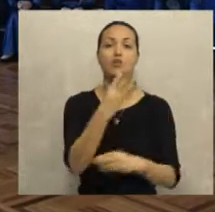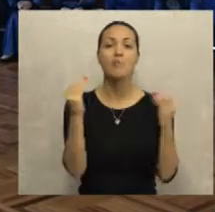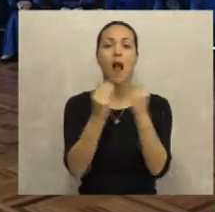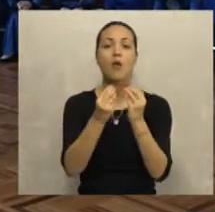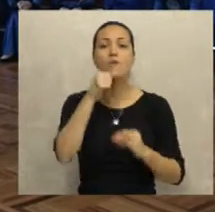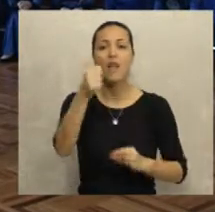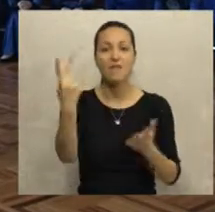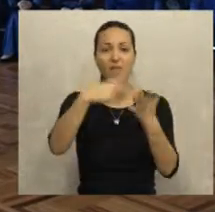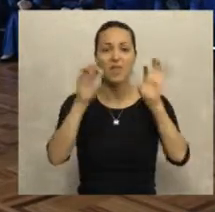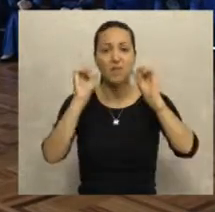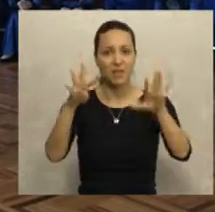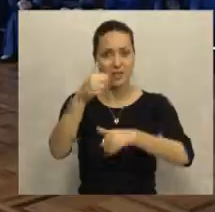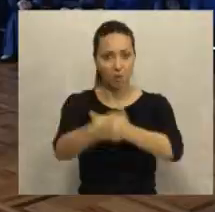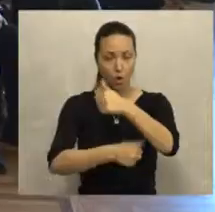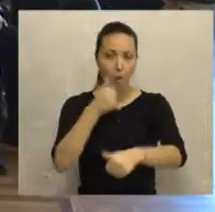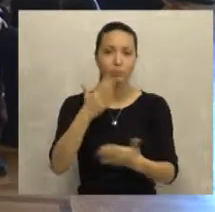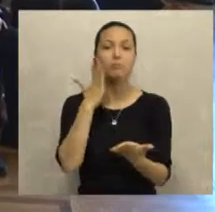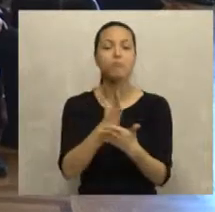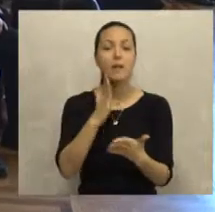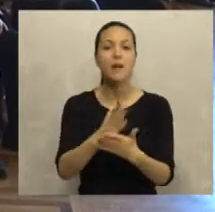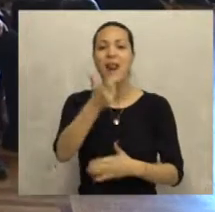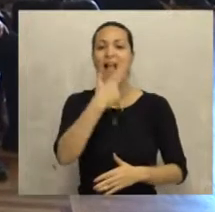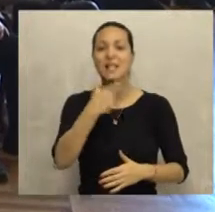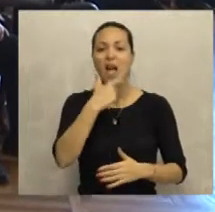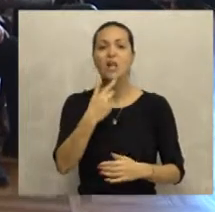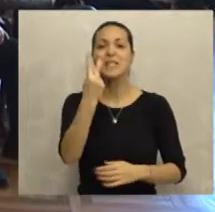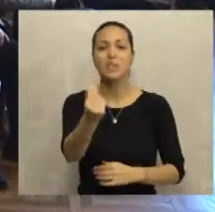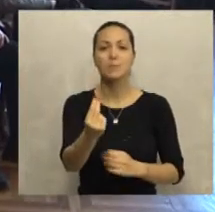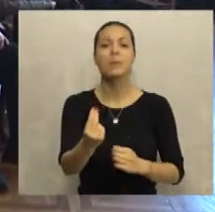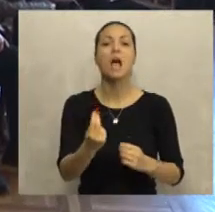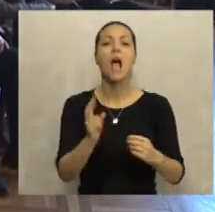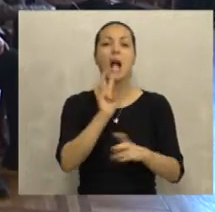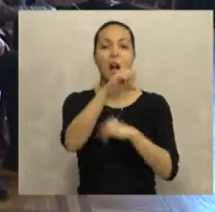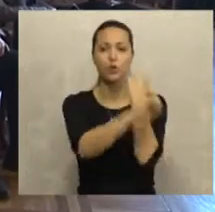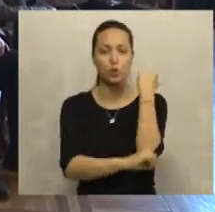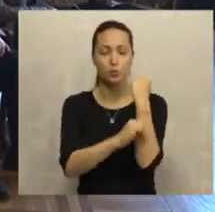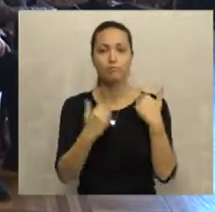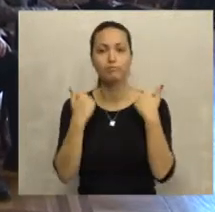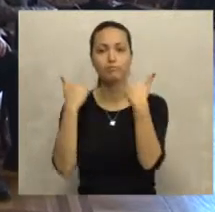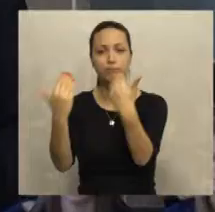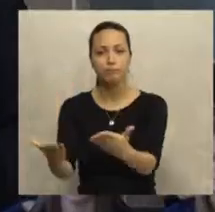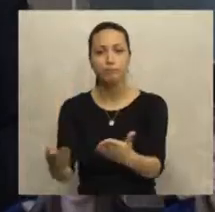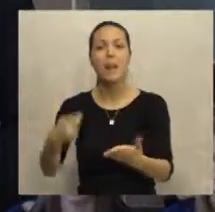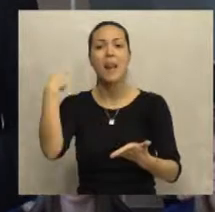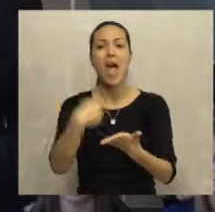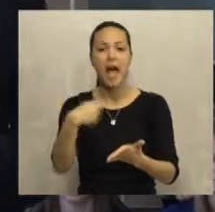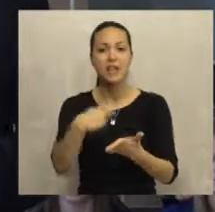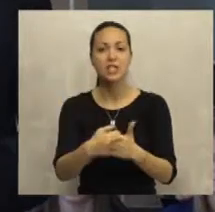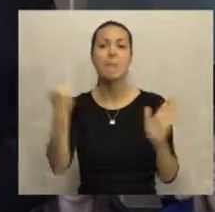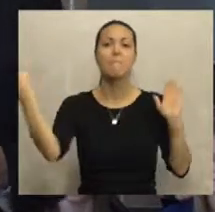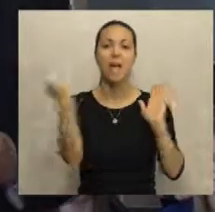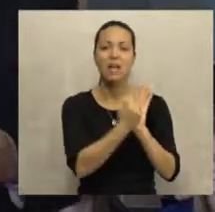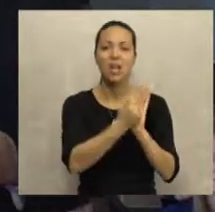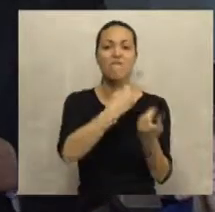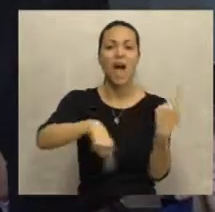Manifestacija Prolični i Brankovi dani 2019 održana je u najstarijoj Srpskoj Karlovačkoj gimnaziji. Uručena je i